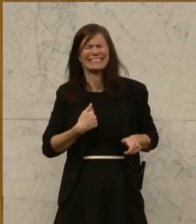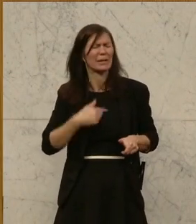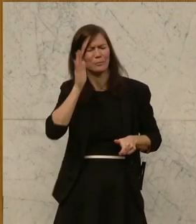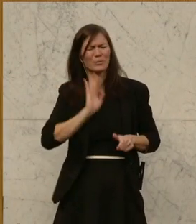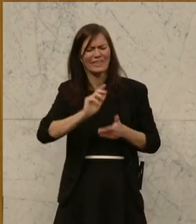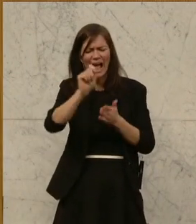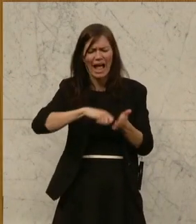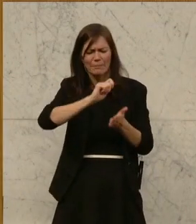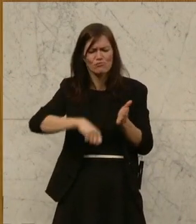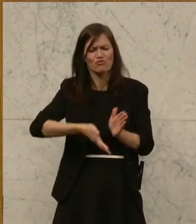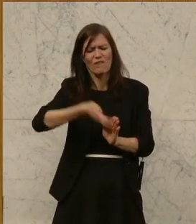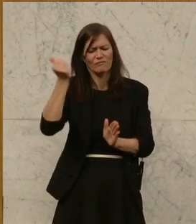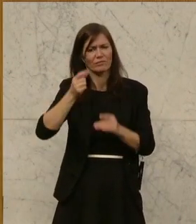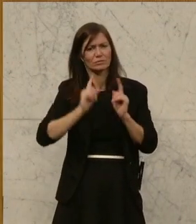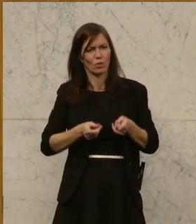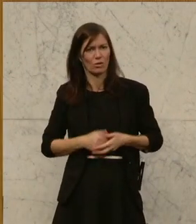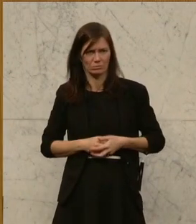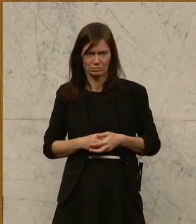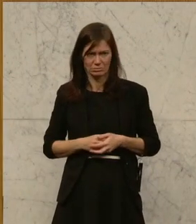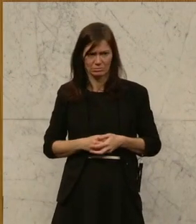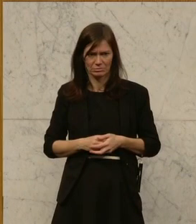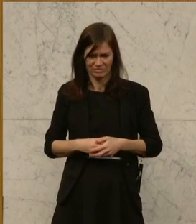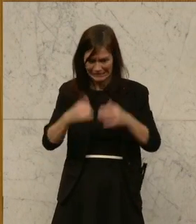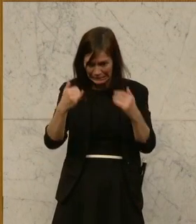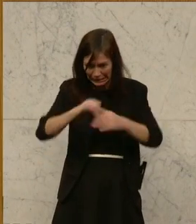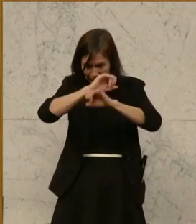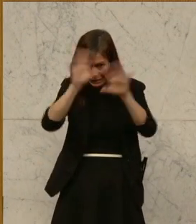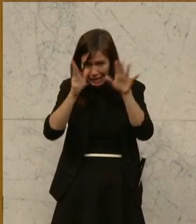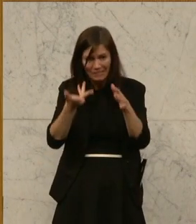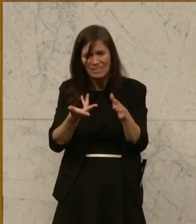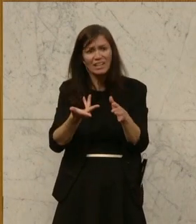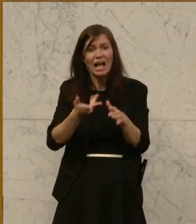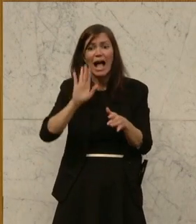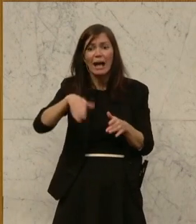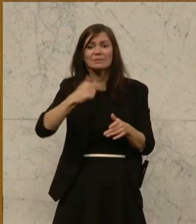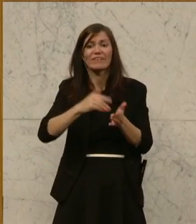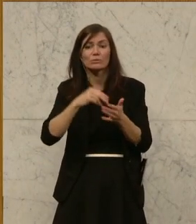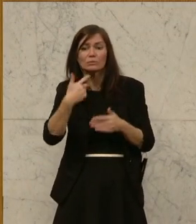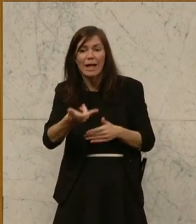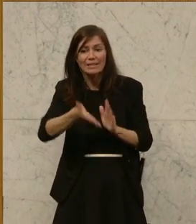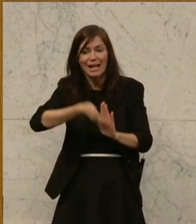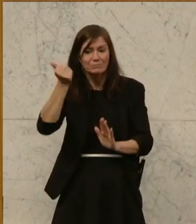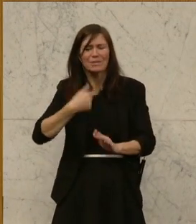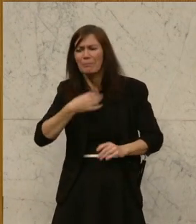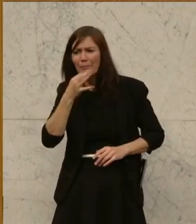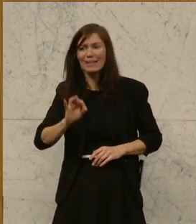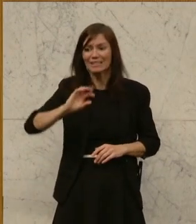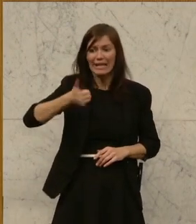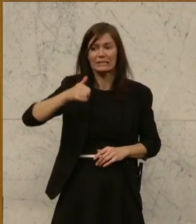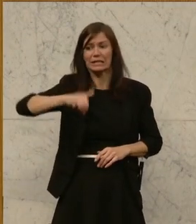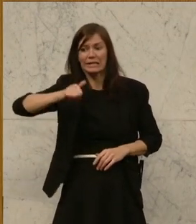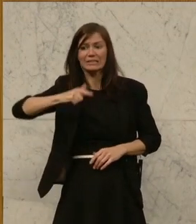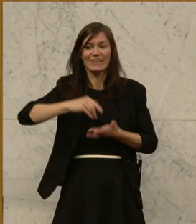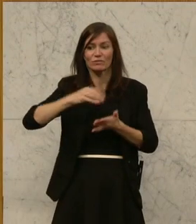Ja, wenn man jetzt zum Schluss kommt, die ist ein Unfug, dann schaffe ich sie nicht ab 2030 ab, sondern am 01.01.2024